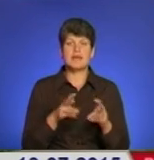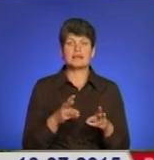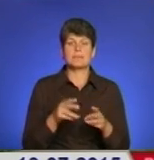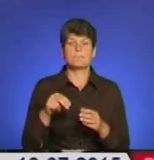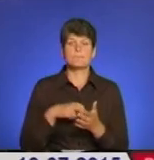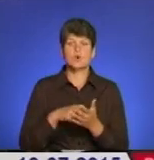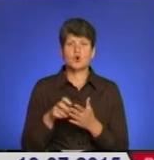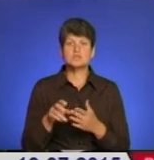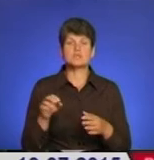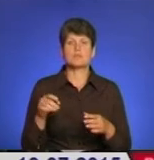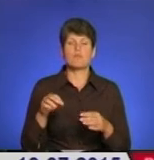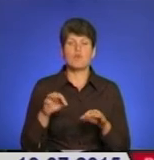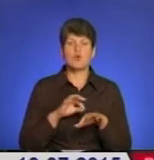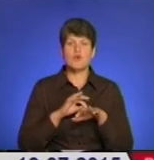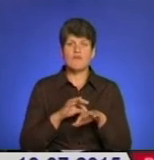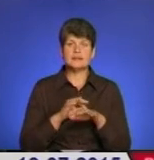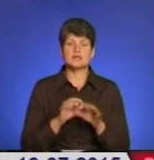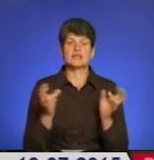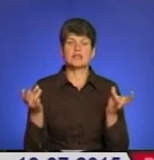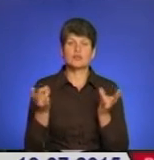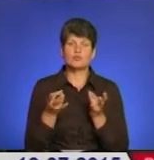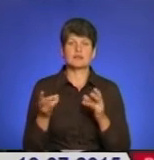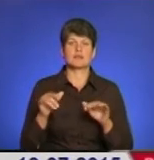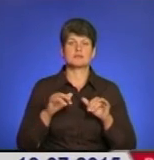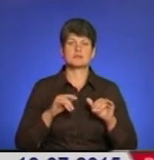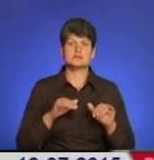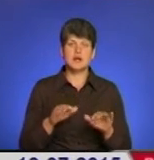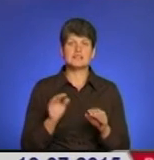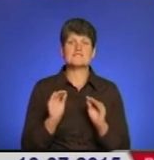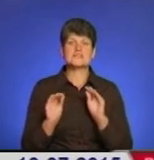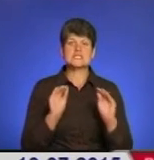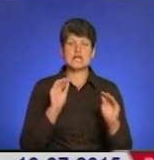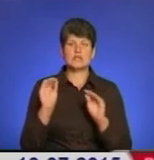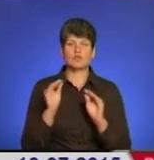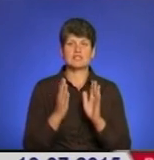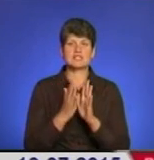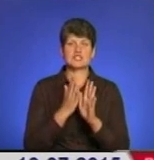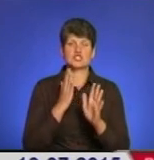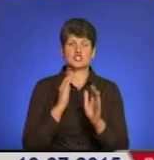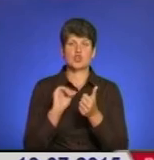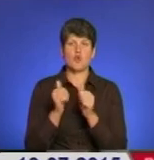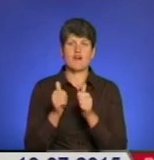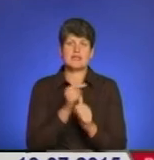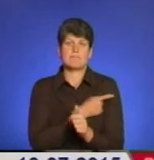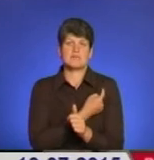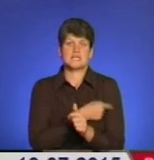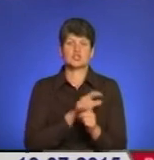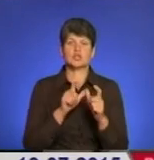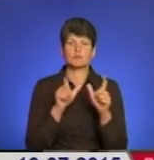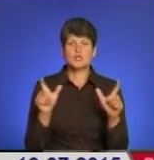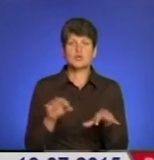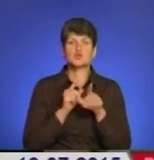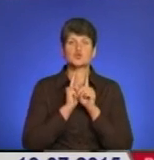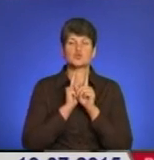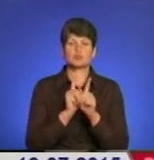проведення необхідних санітарно-епідеміологічних заходів та встановлення чергування медичних постів, супровід піших